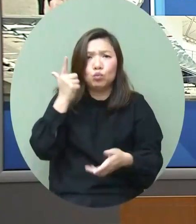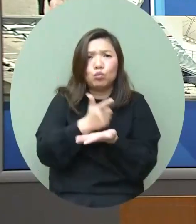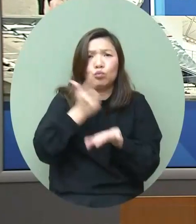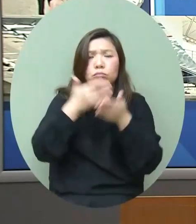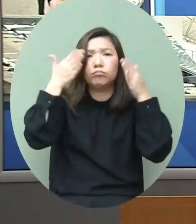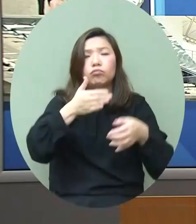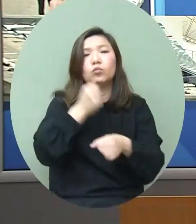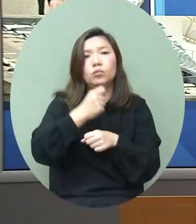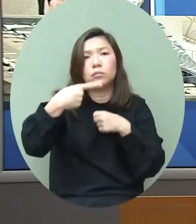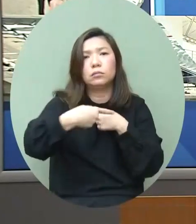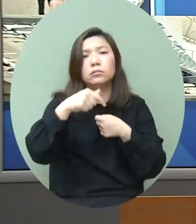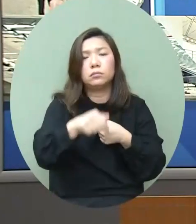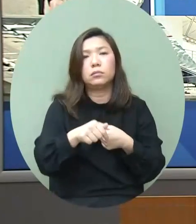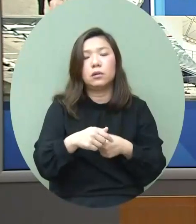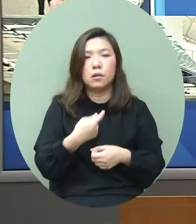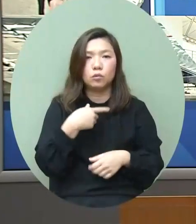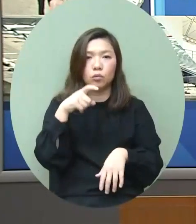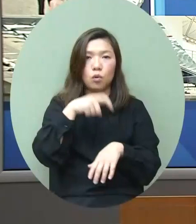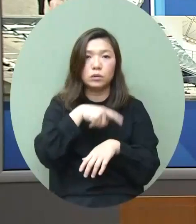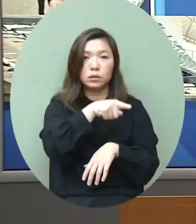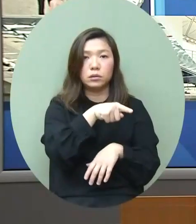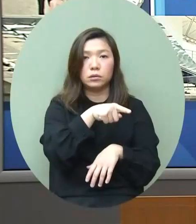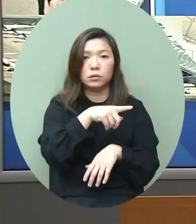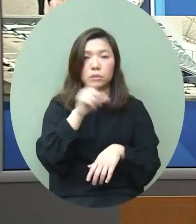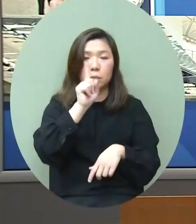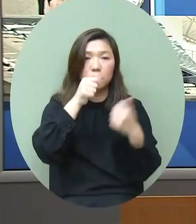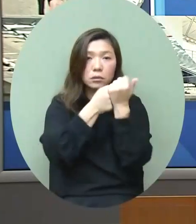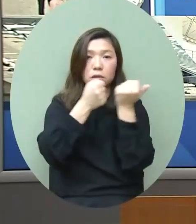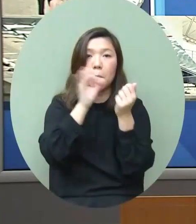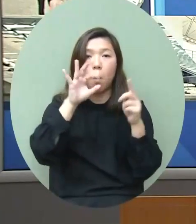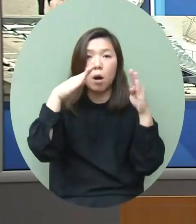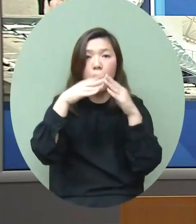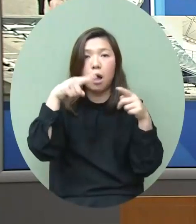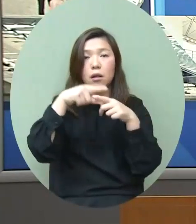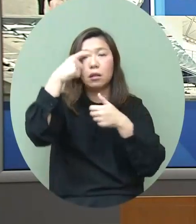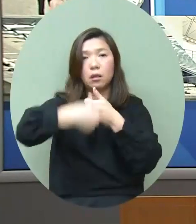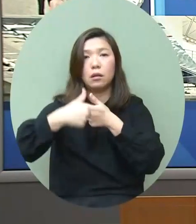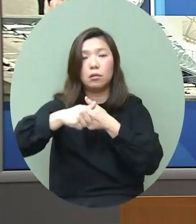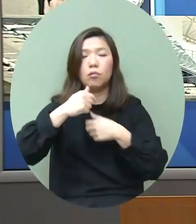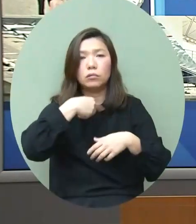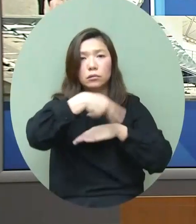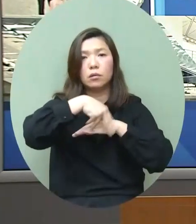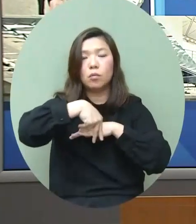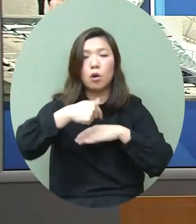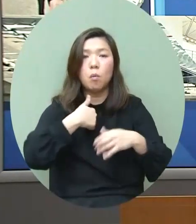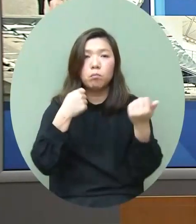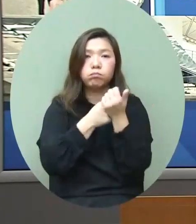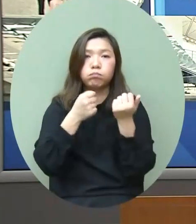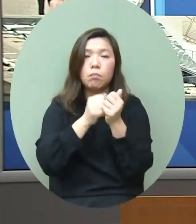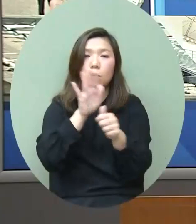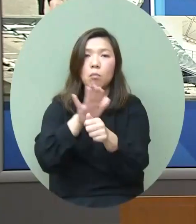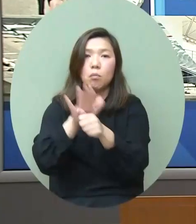亦都在當年提出了一些怎樣去支援毛家姐的措施亦都協助一些